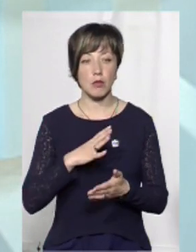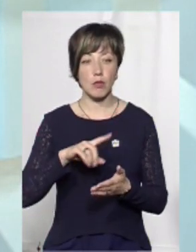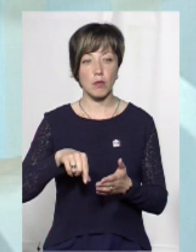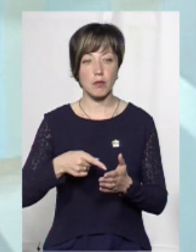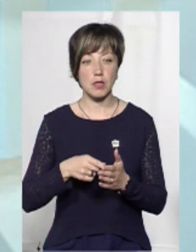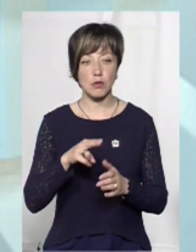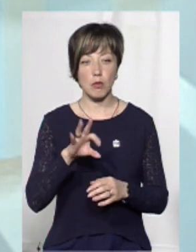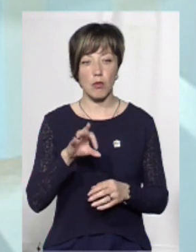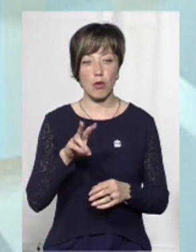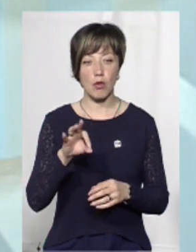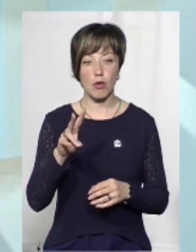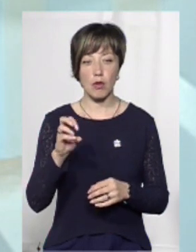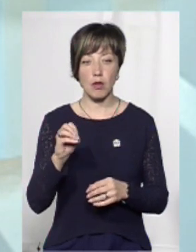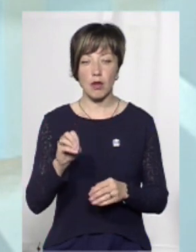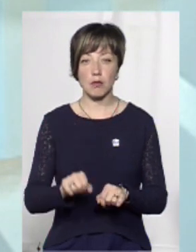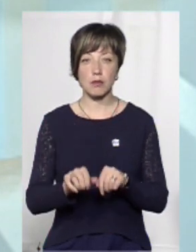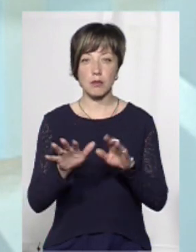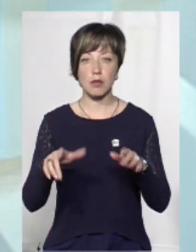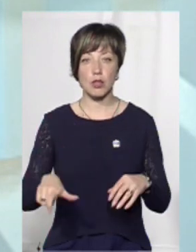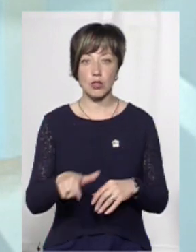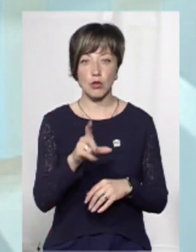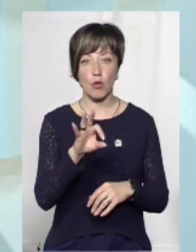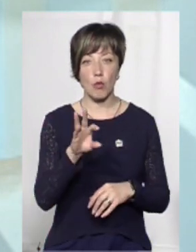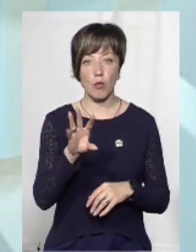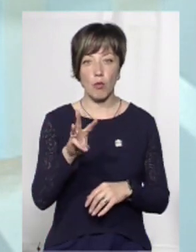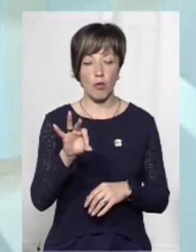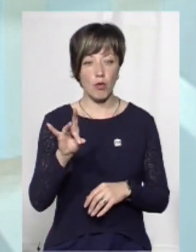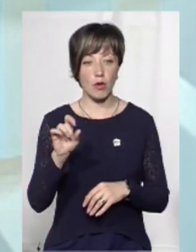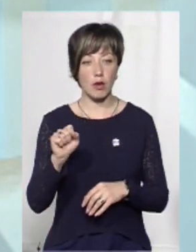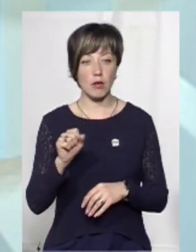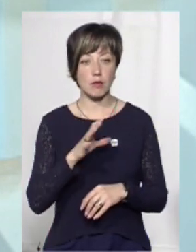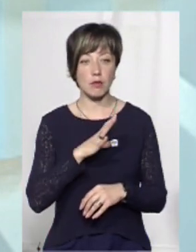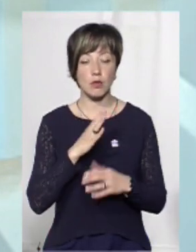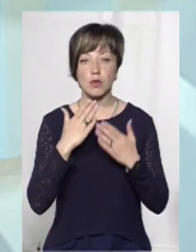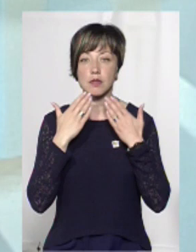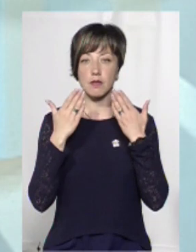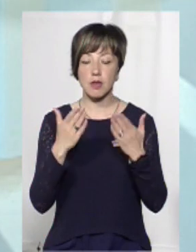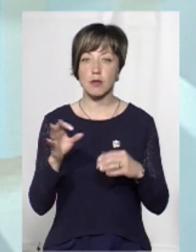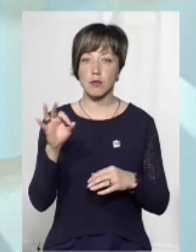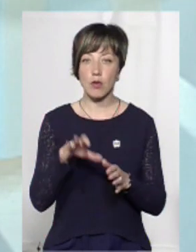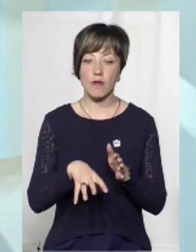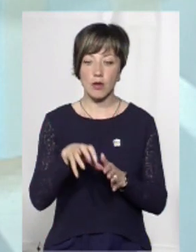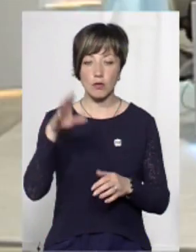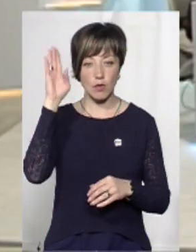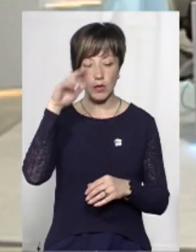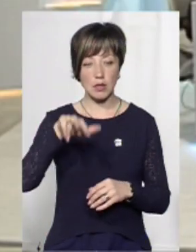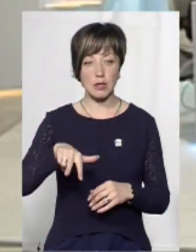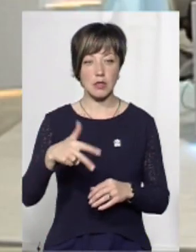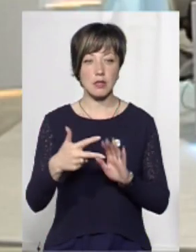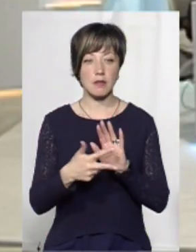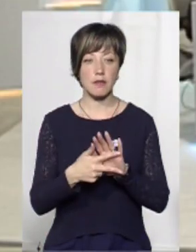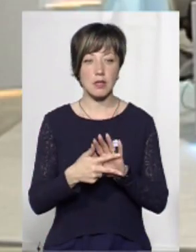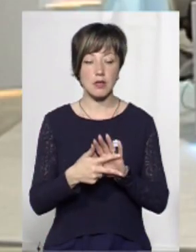місту Поломному, де з берегів вийшла річка Хомори, та було звернення щодо відкачування води в 38